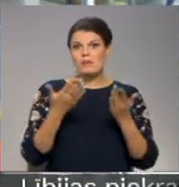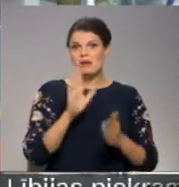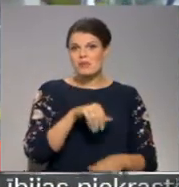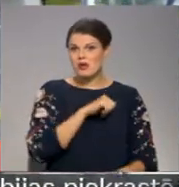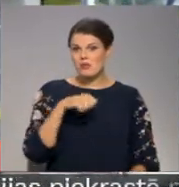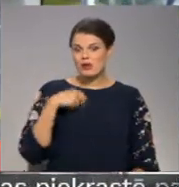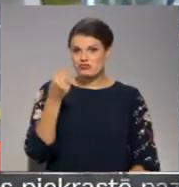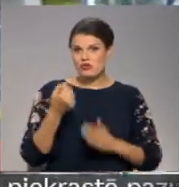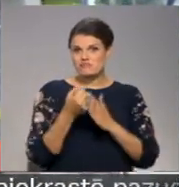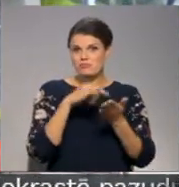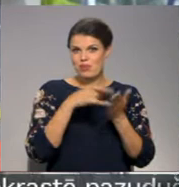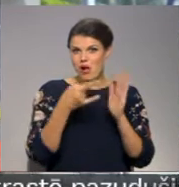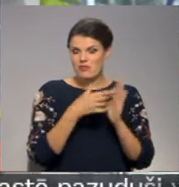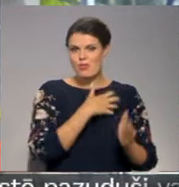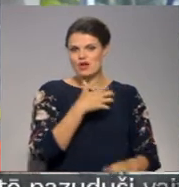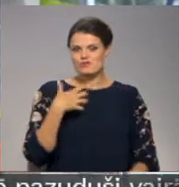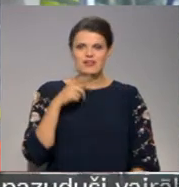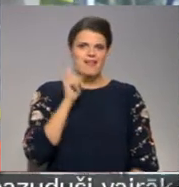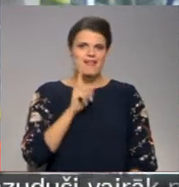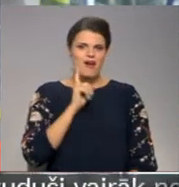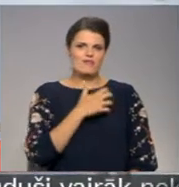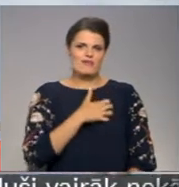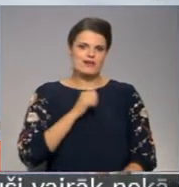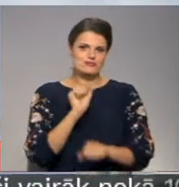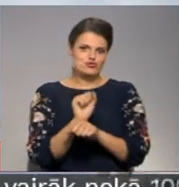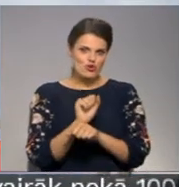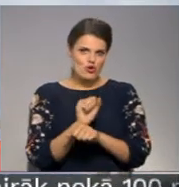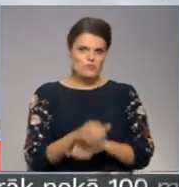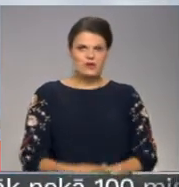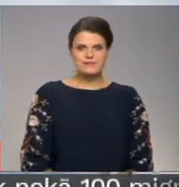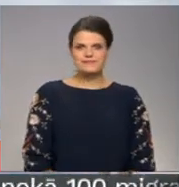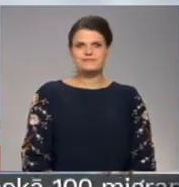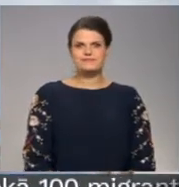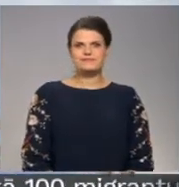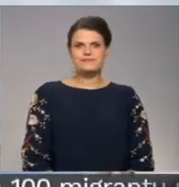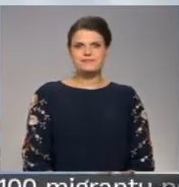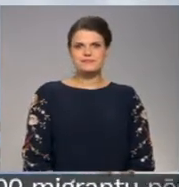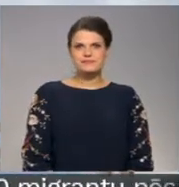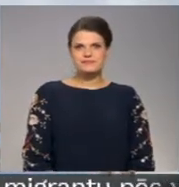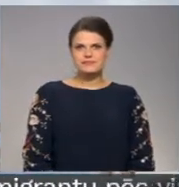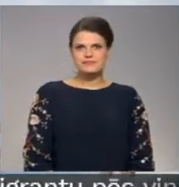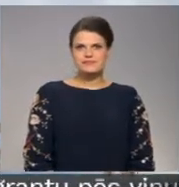līdzakļiem finansētos projektus pašvaldībai uz laiku nāksies atlikt. Oskars Brasliņš Mvats Mosukauskis, Vidzemes televīzija.